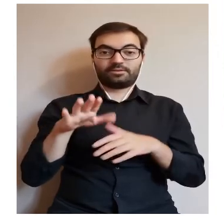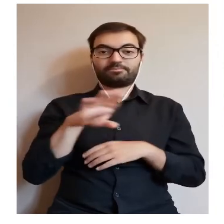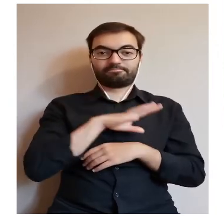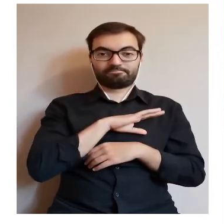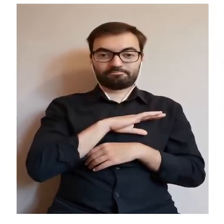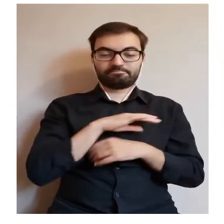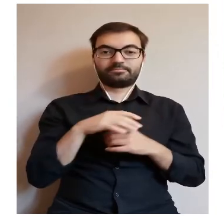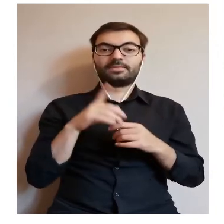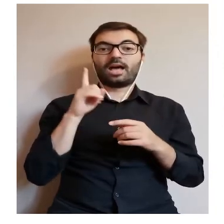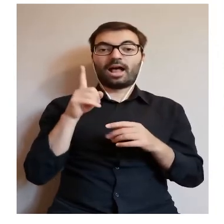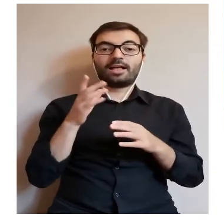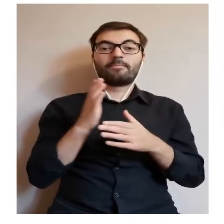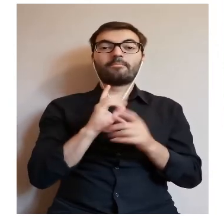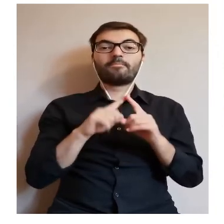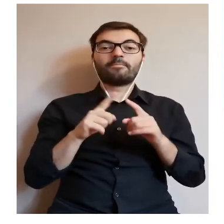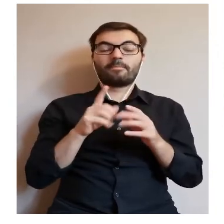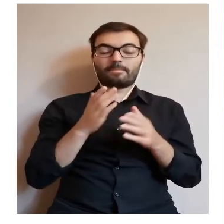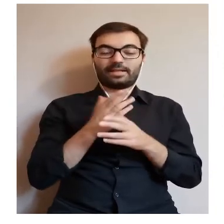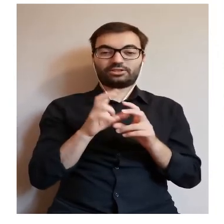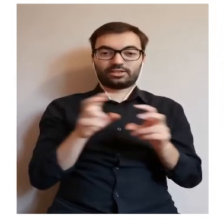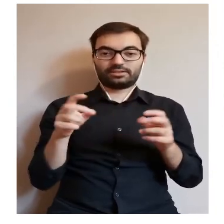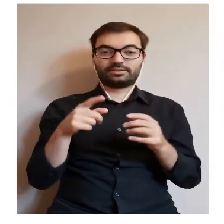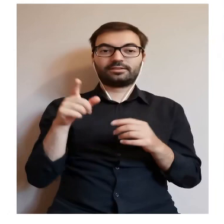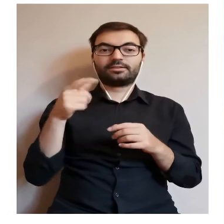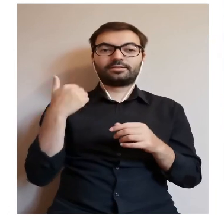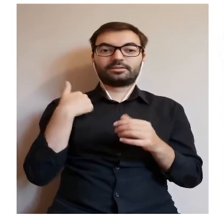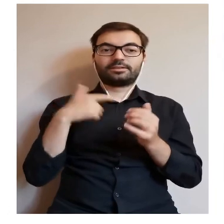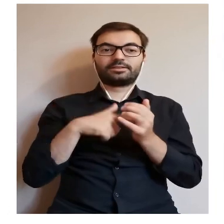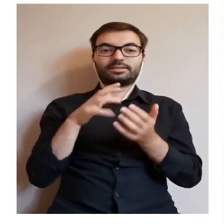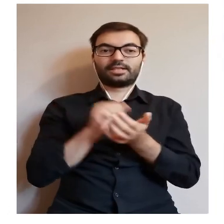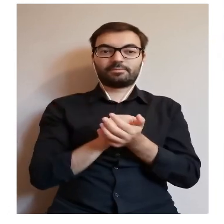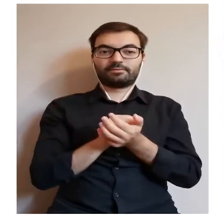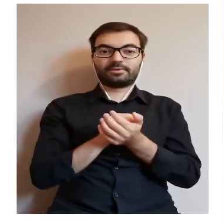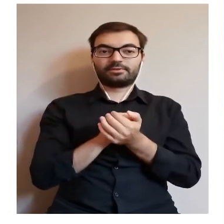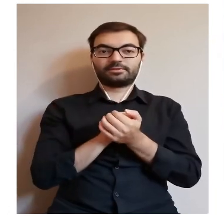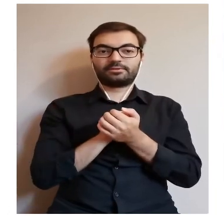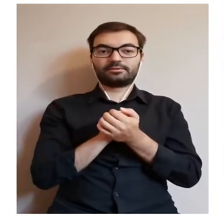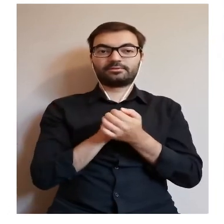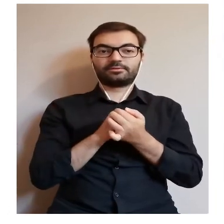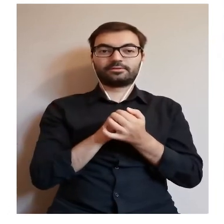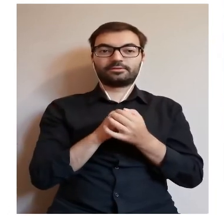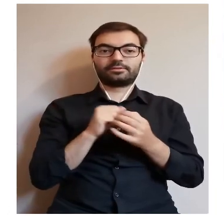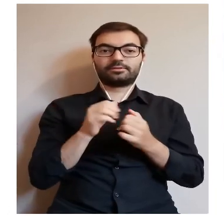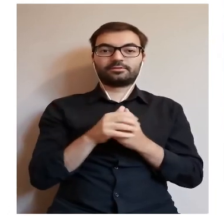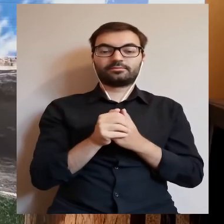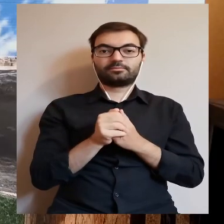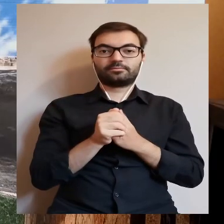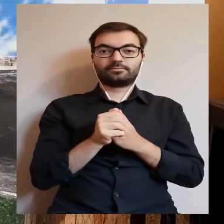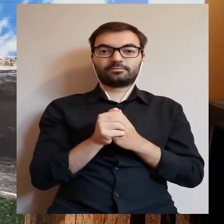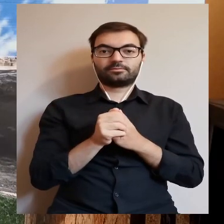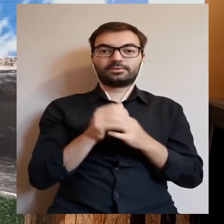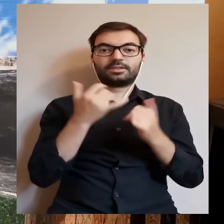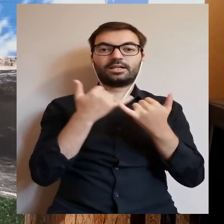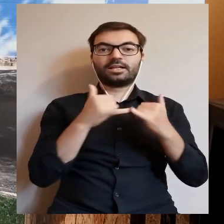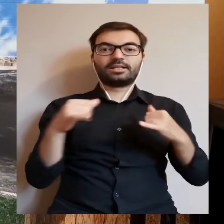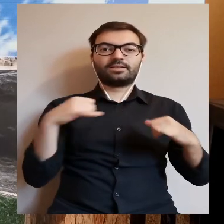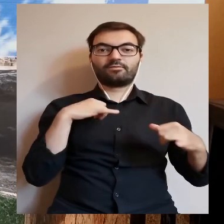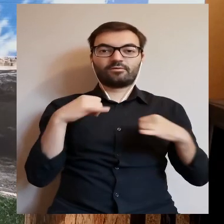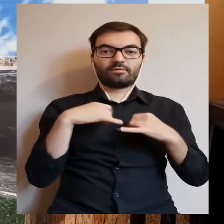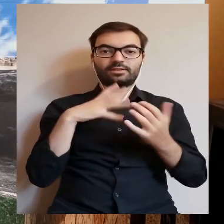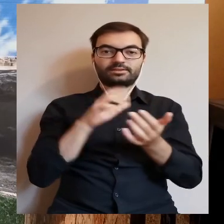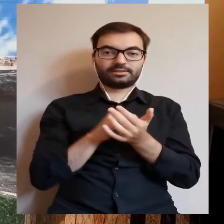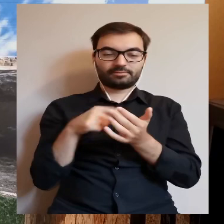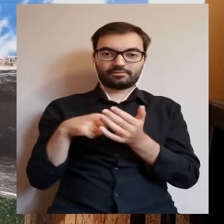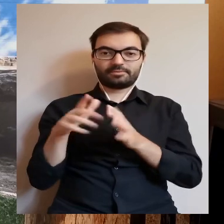a w międzyczasie również zajmowali się tym miejscem inni